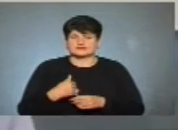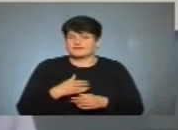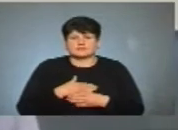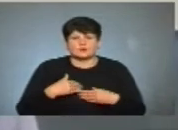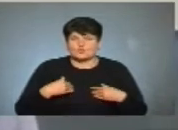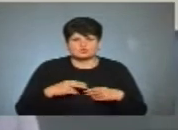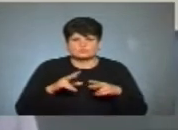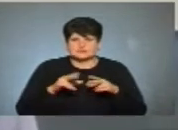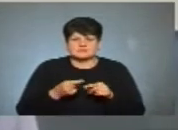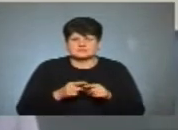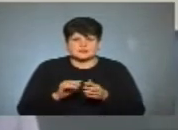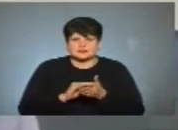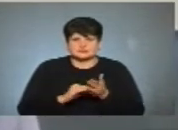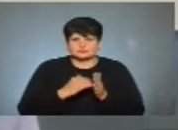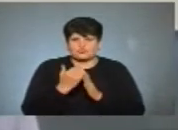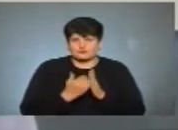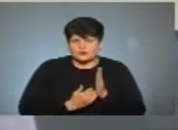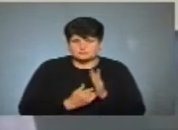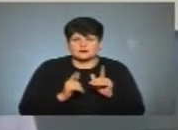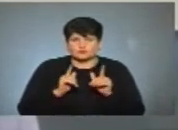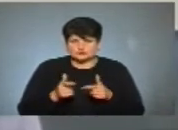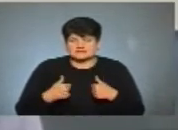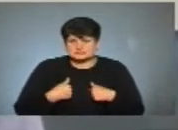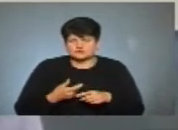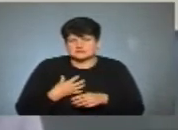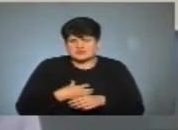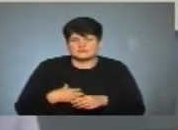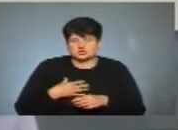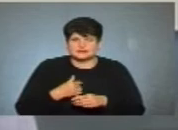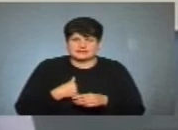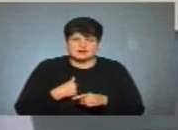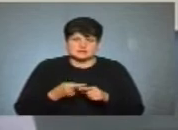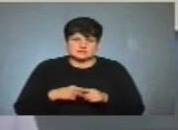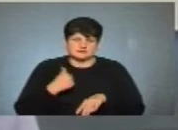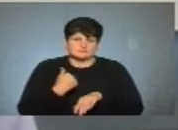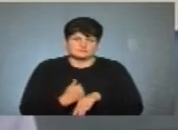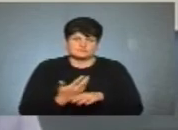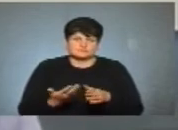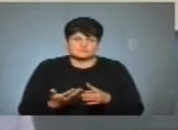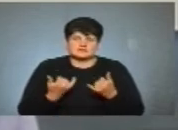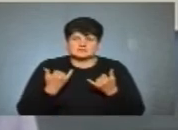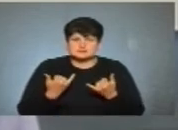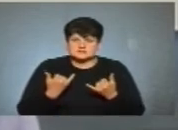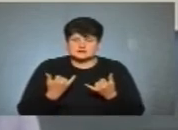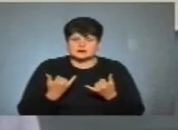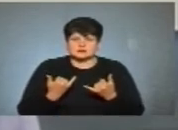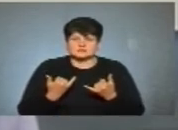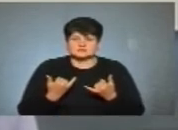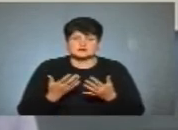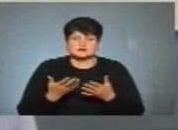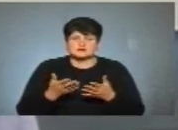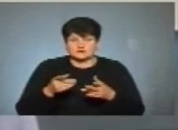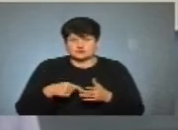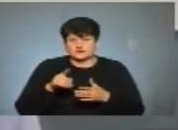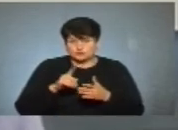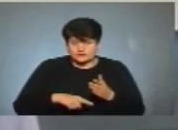обіцяти, це вписано в нашу програму, ми всі погодилися з тим, що для нас це важливо, це для нас пріоритет. Зараз м'яч на боці Тернополян, якщо вони